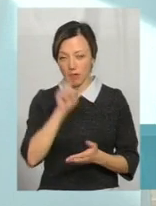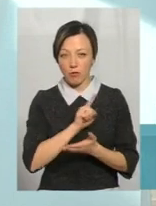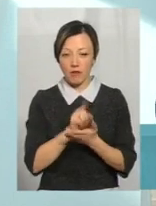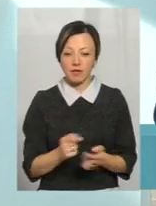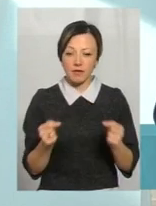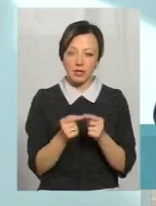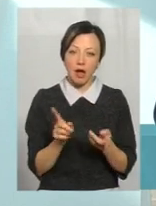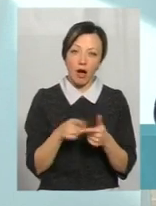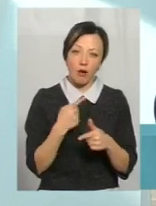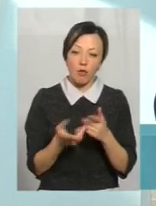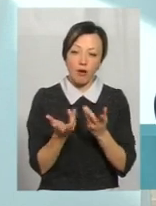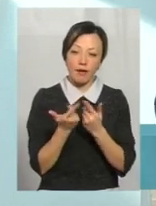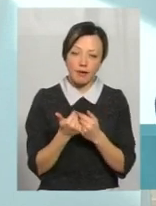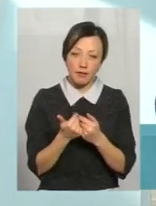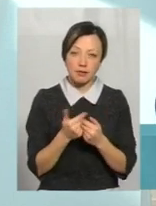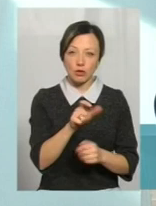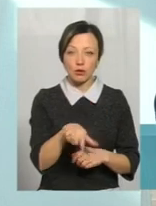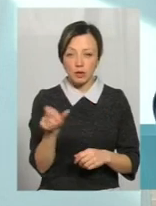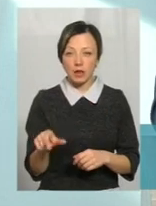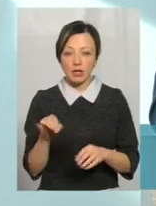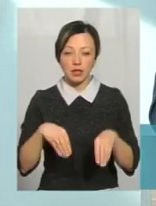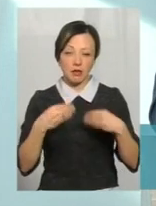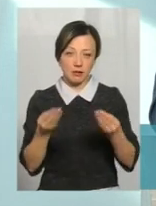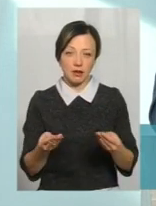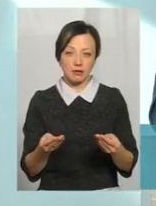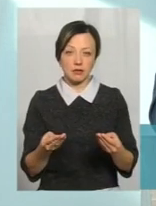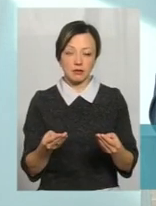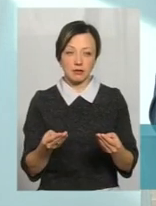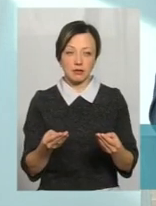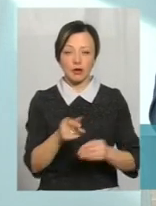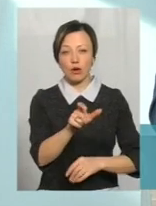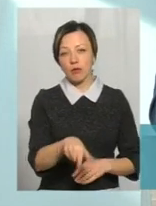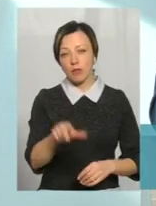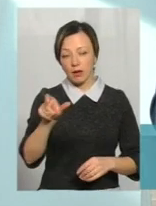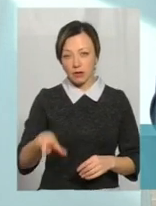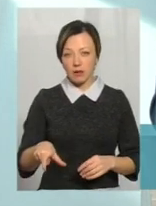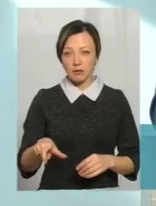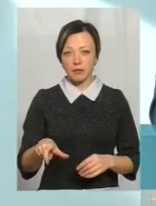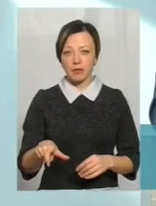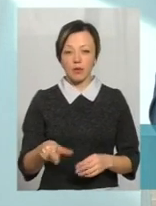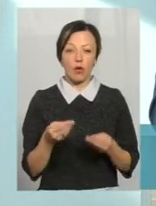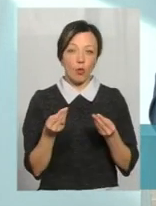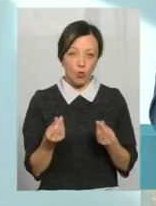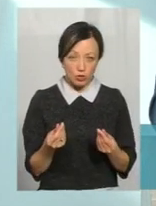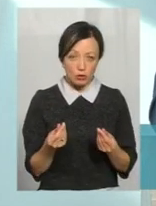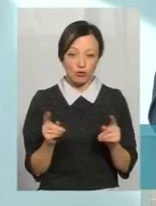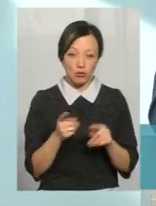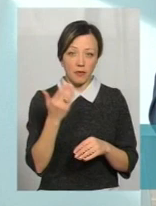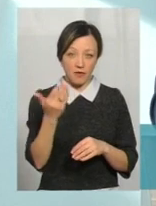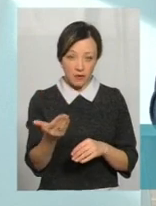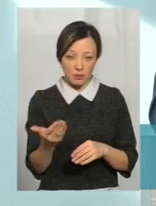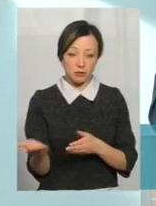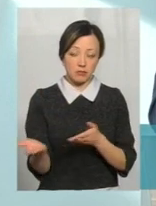або кількість поїздок і, відповідно, надати громадянам ті кошти, для того, щоб він